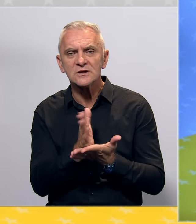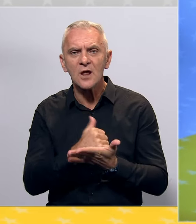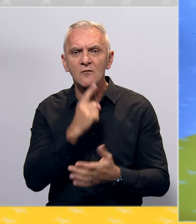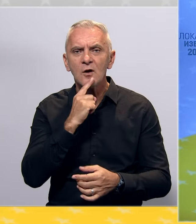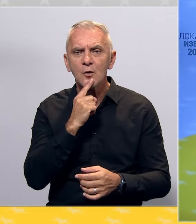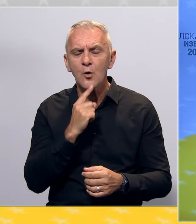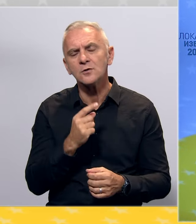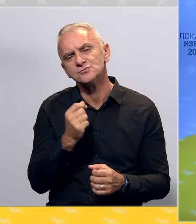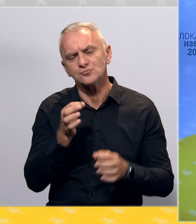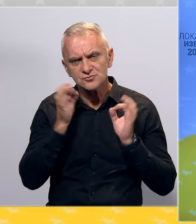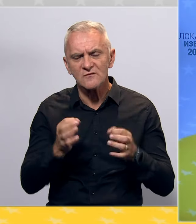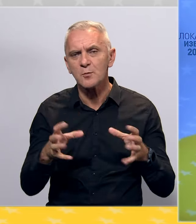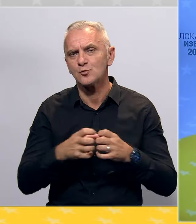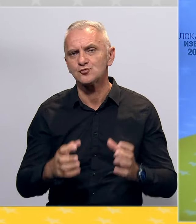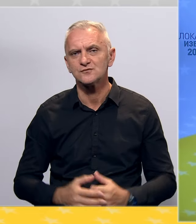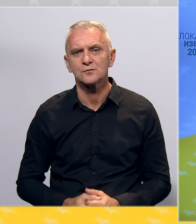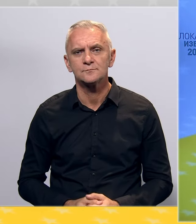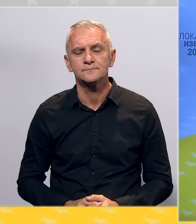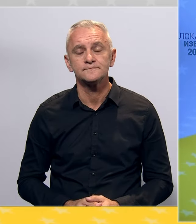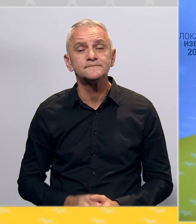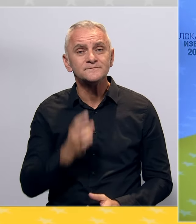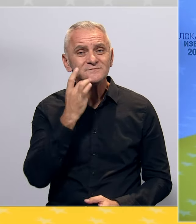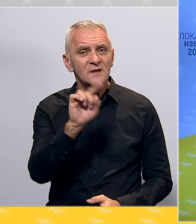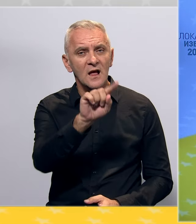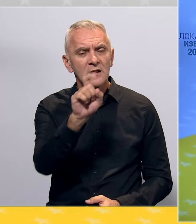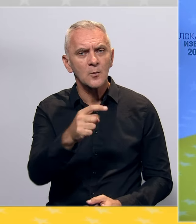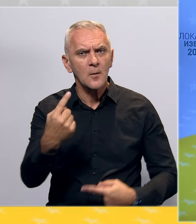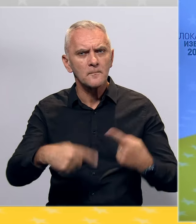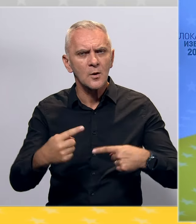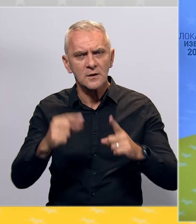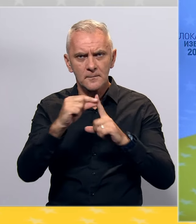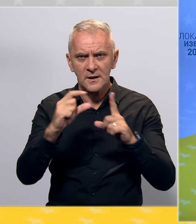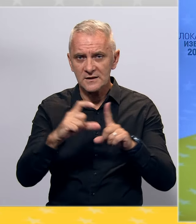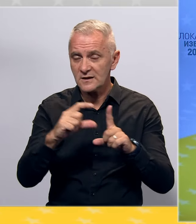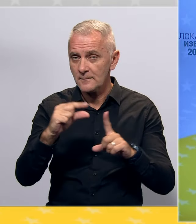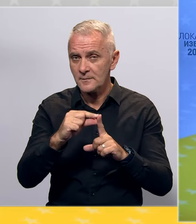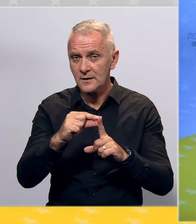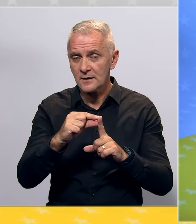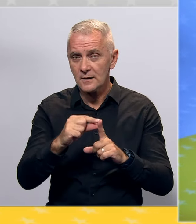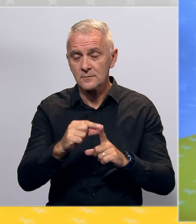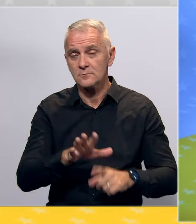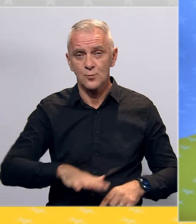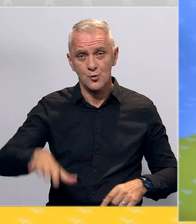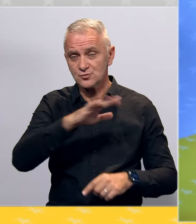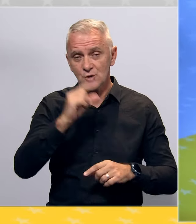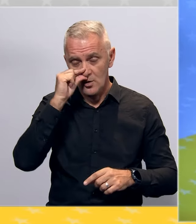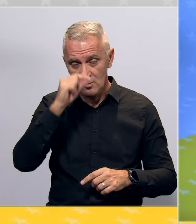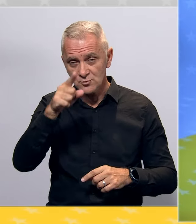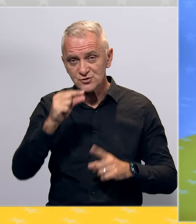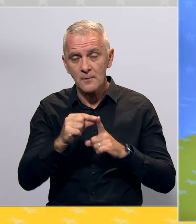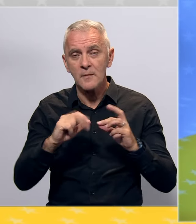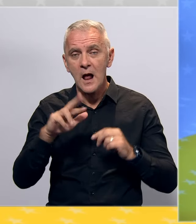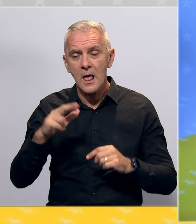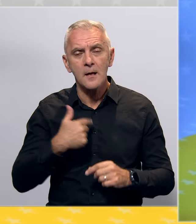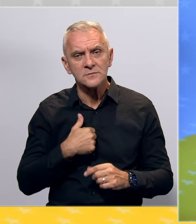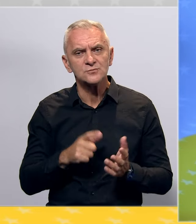tako i čine savremeno društvo. Kada je u pitanju politika Partije Demokratskog progresa na području opštine Pale, zalagat